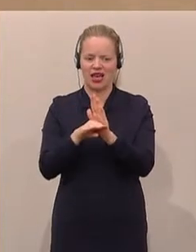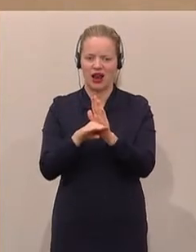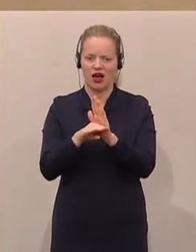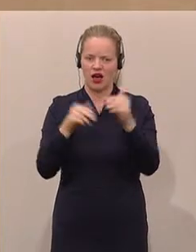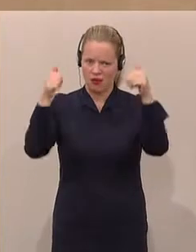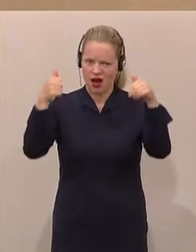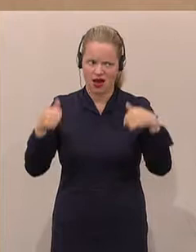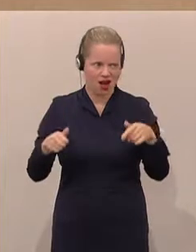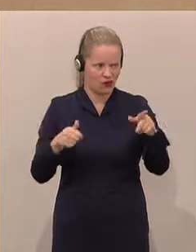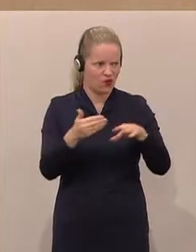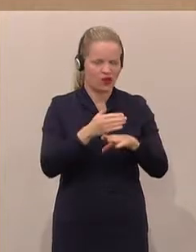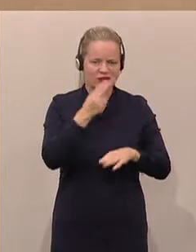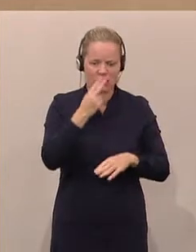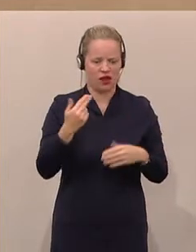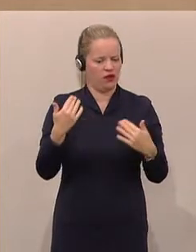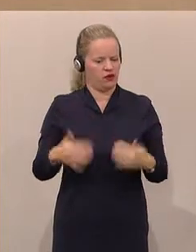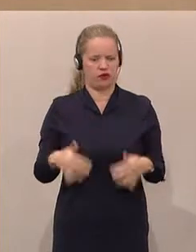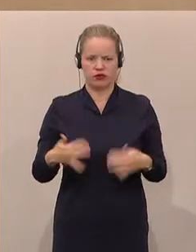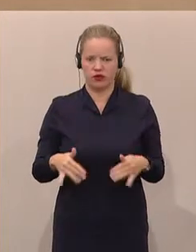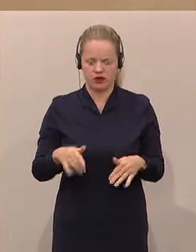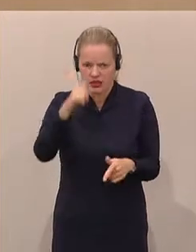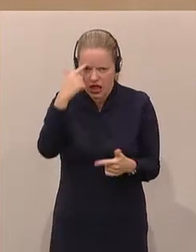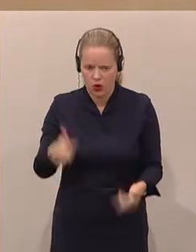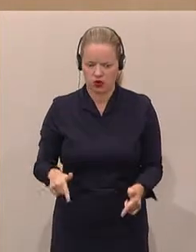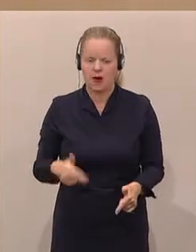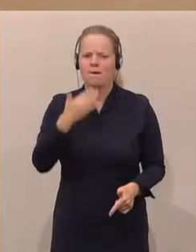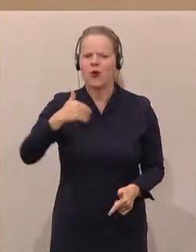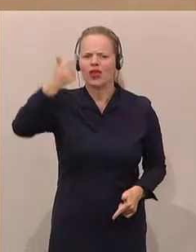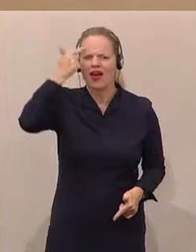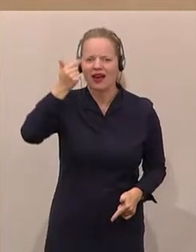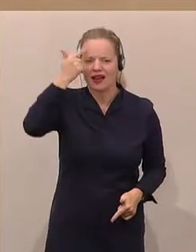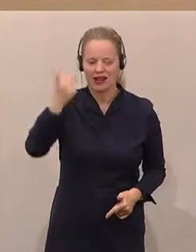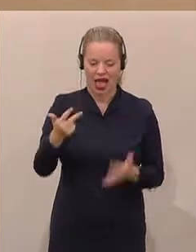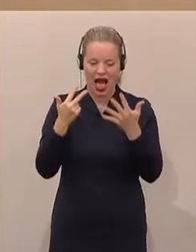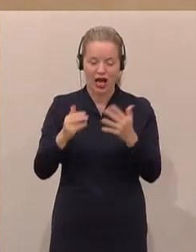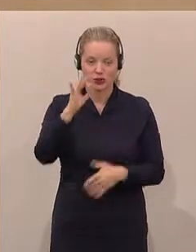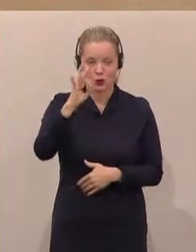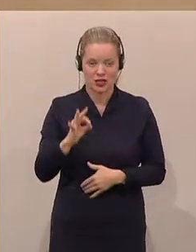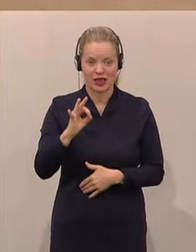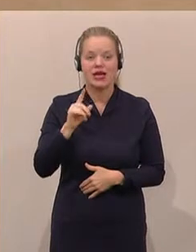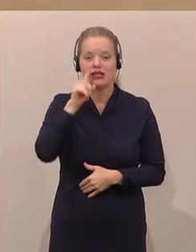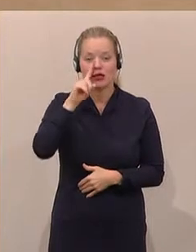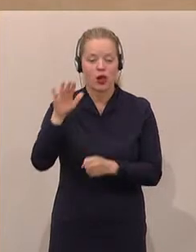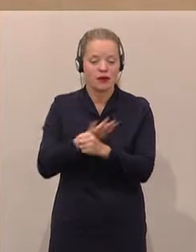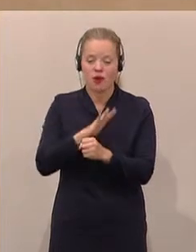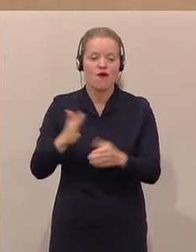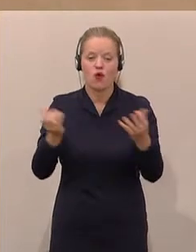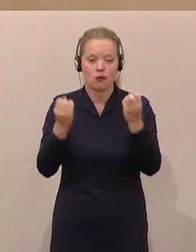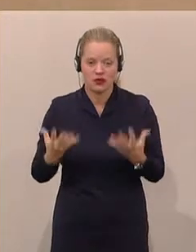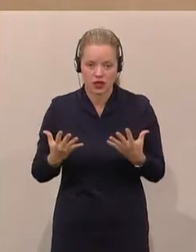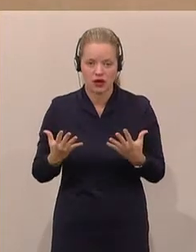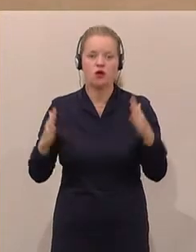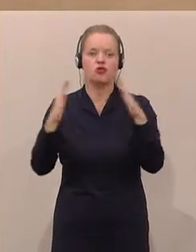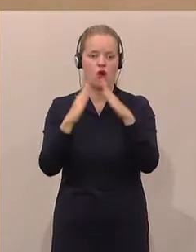Ich möchte Sie auch daran erinnern, dass 80 Prozent sexueller Übergriffe im eigenen Haushalt